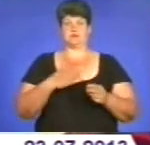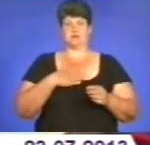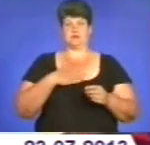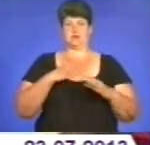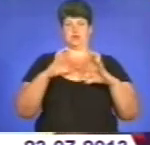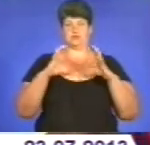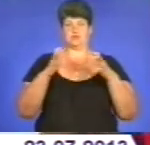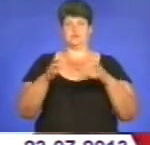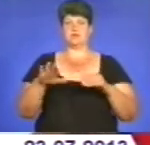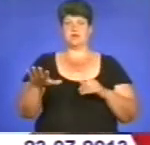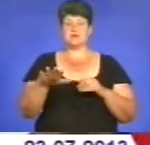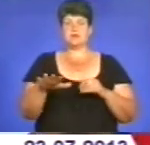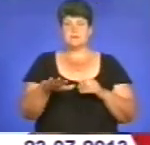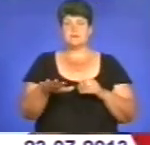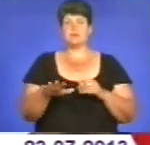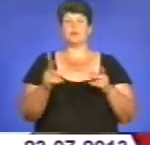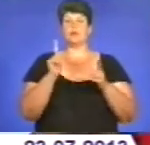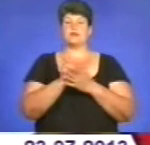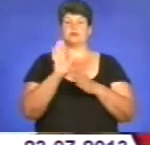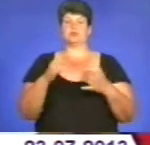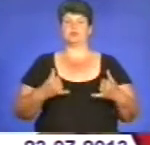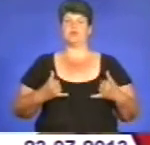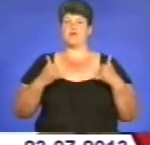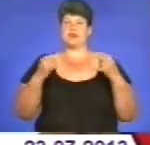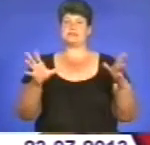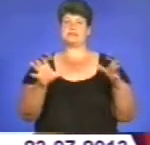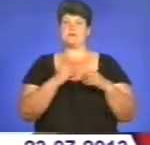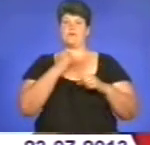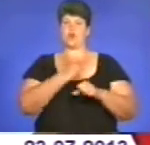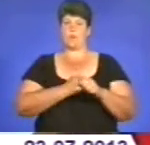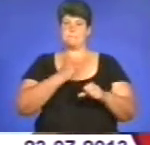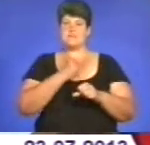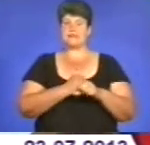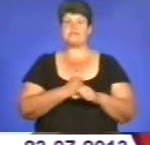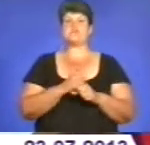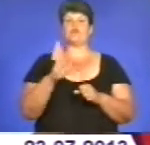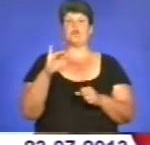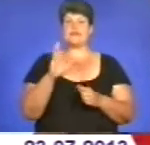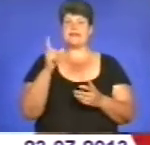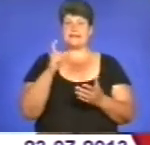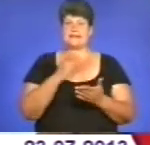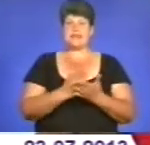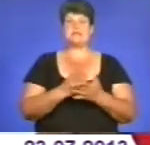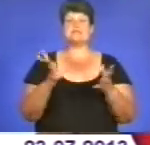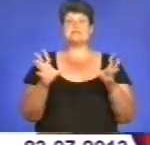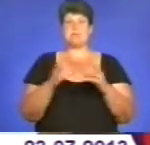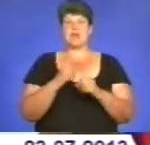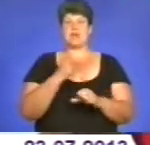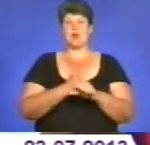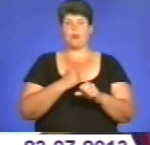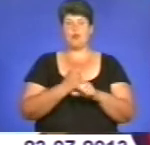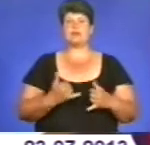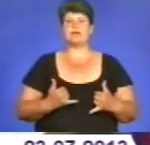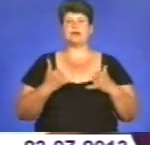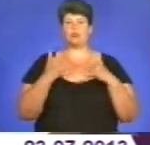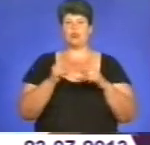суспільстві. Є тільки повага, є співробітництво і є спільна робота заради того,